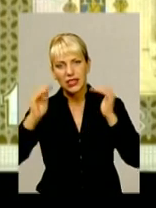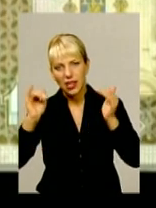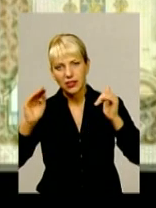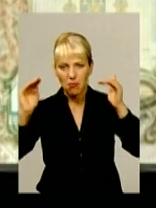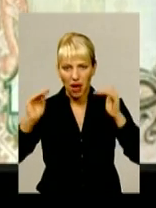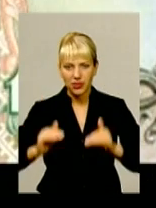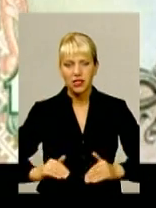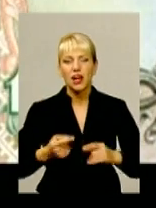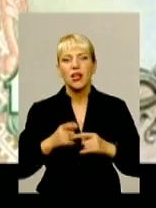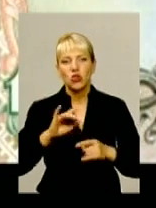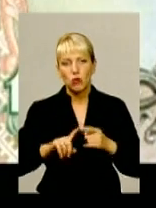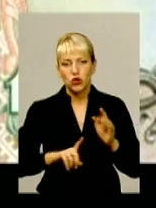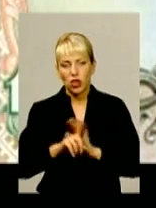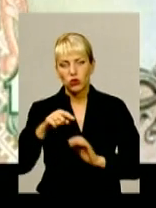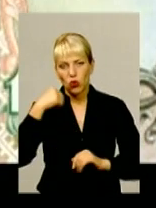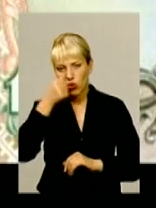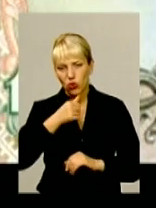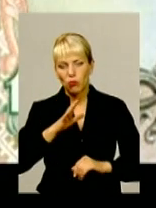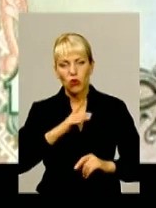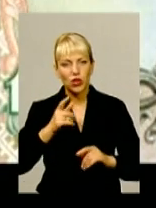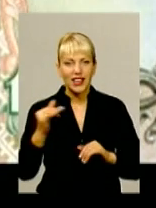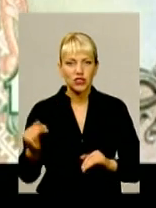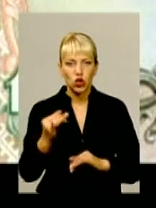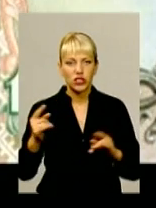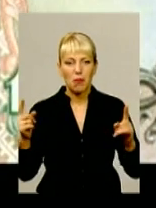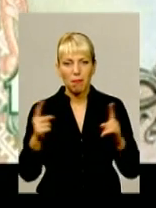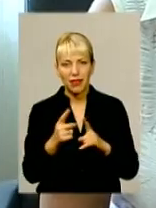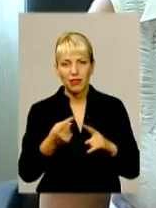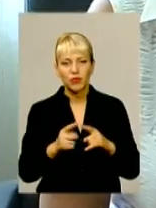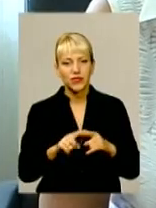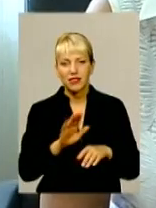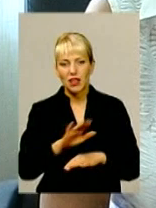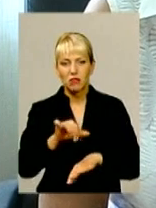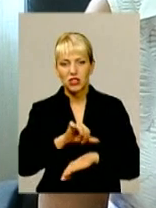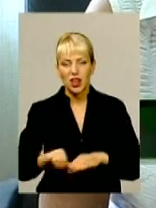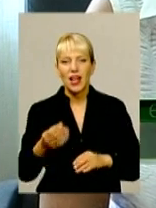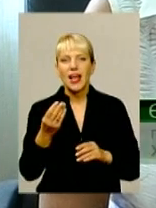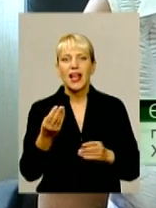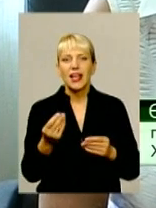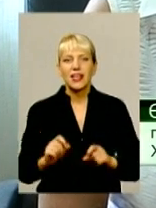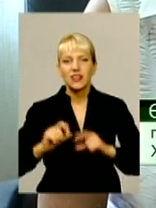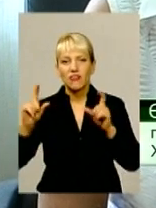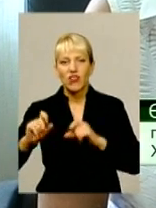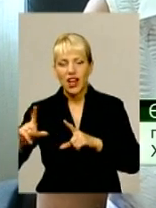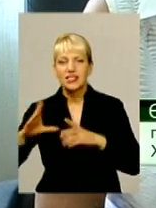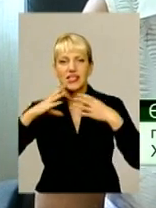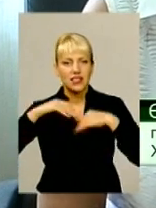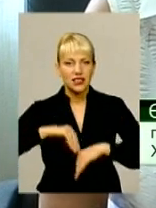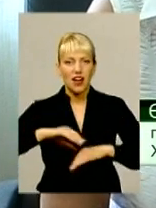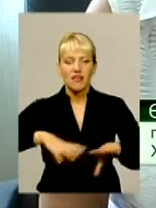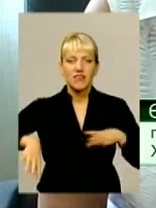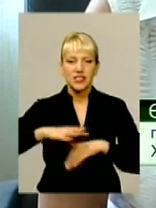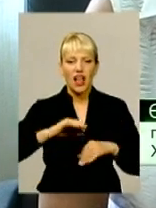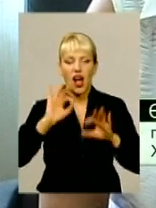але на початку цього року сягнула свого історичного мінімуму. Та це ще не межак. «Інфляція з'їдає все з осіння, зимою ми ще